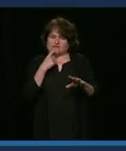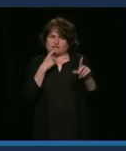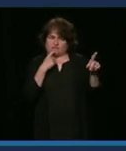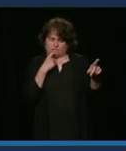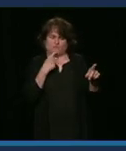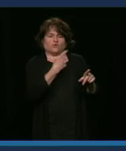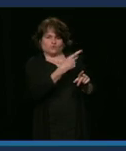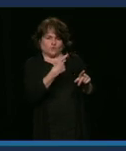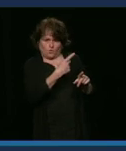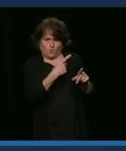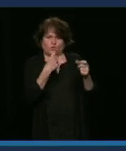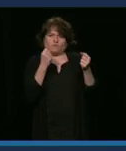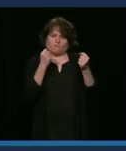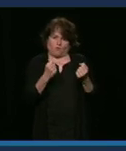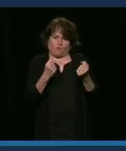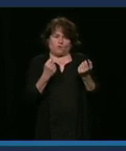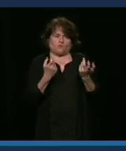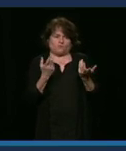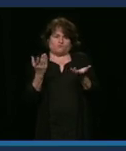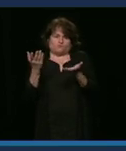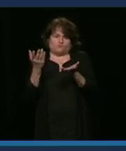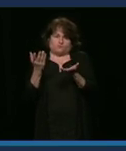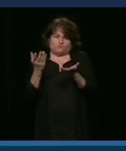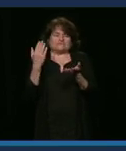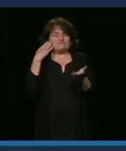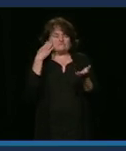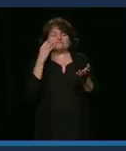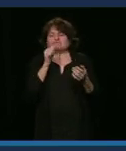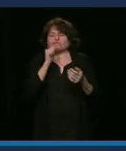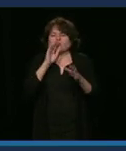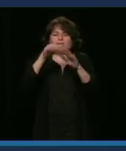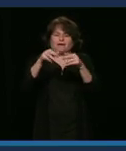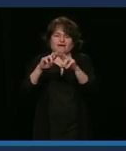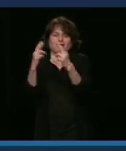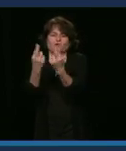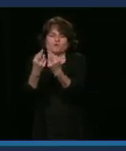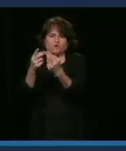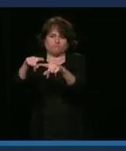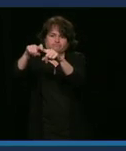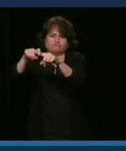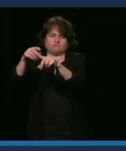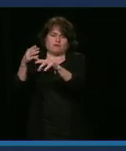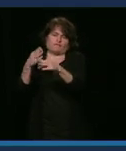on se permet tous les deux d'arriver quelques minutes plus tard, ça va me faire plaisir de l'accompagner à la rencontre. Question principale.